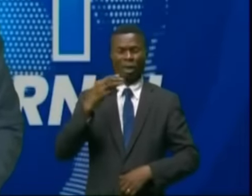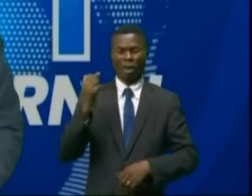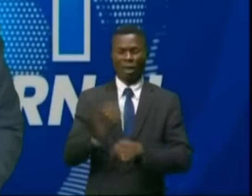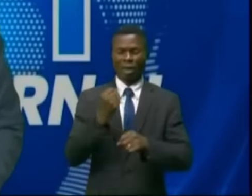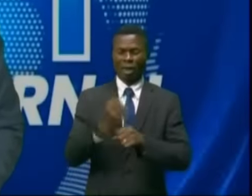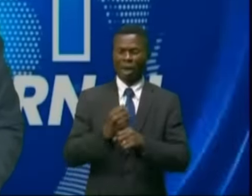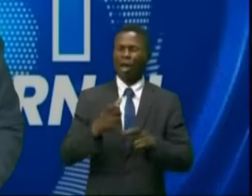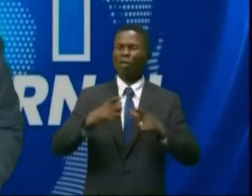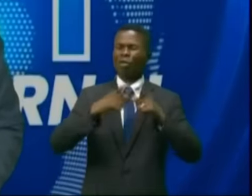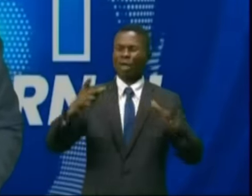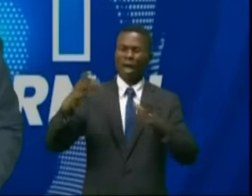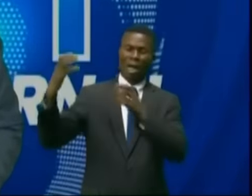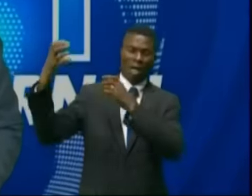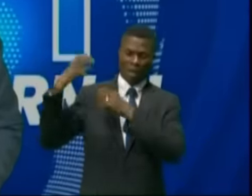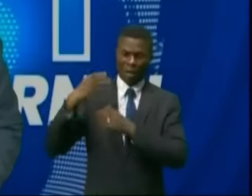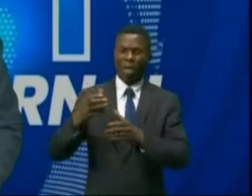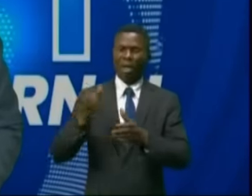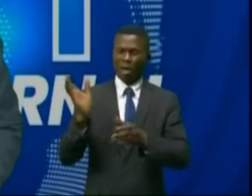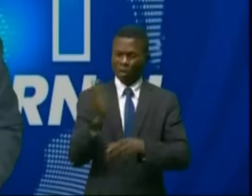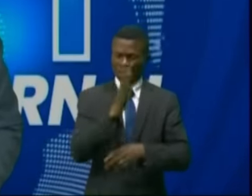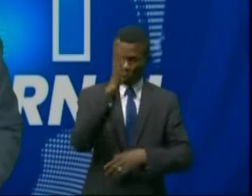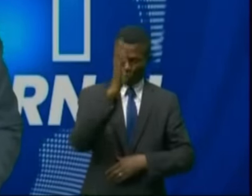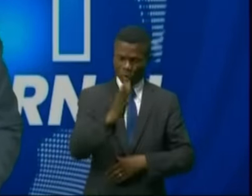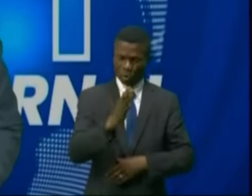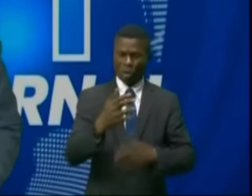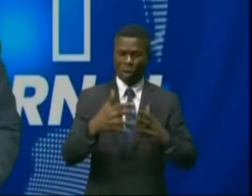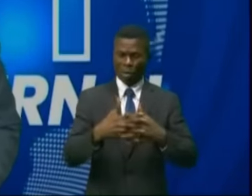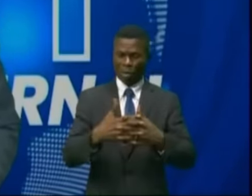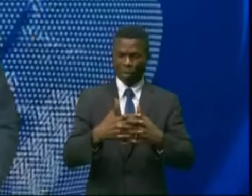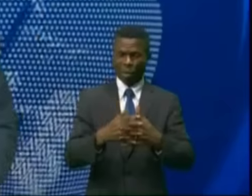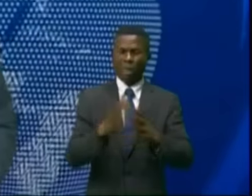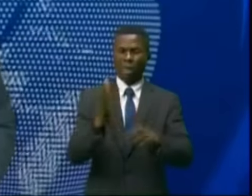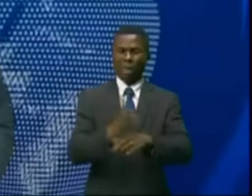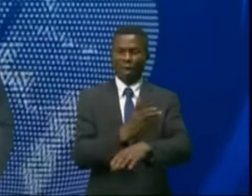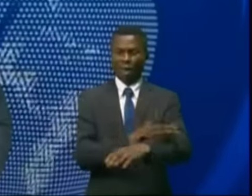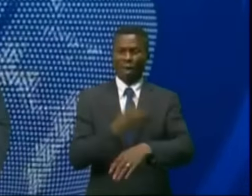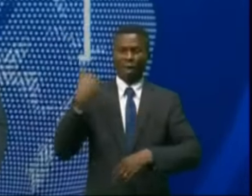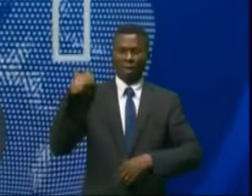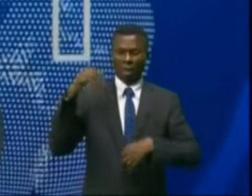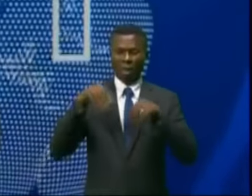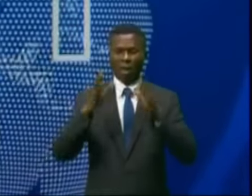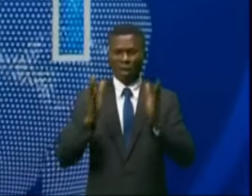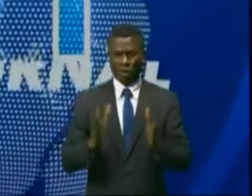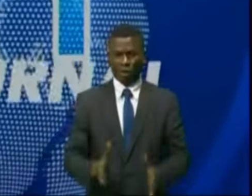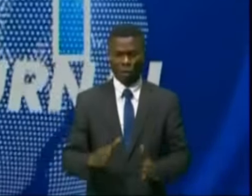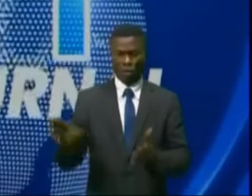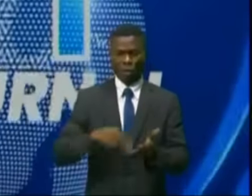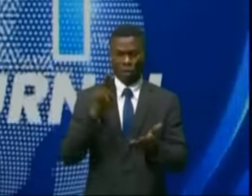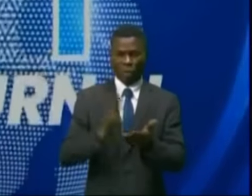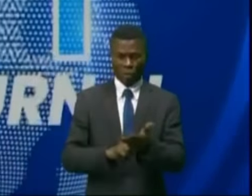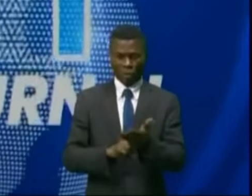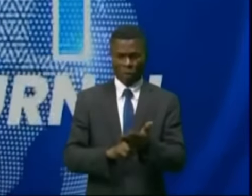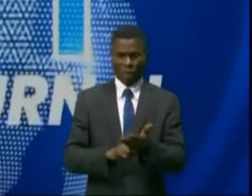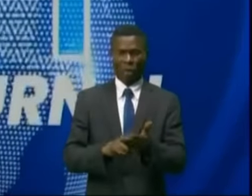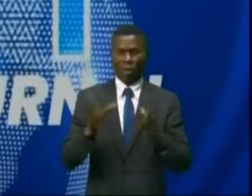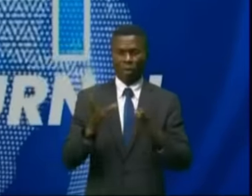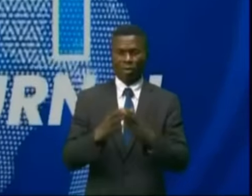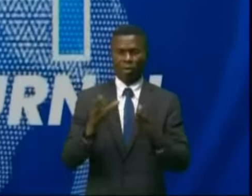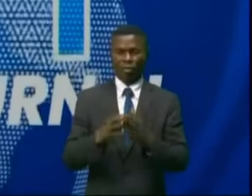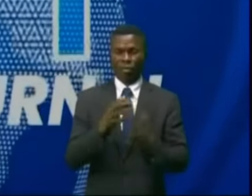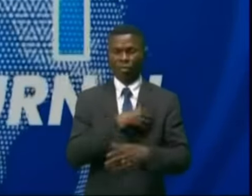lourde charge en vue de remettre sur le rail la machine de l'appareil de l'État congolais, signée conjointement par